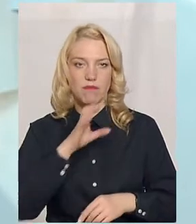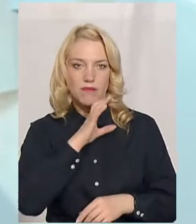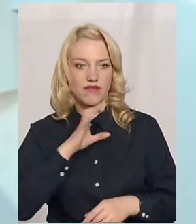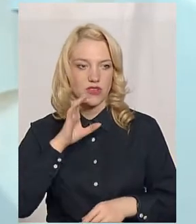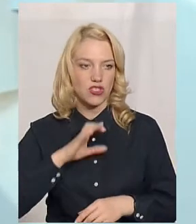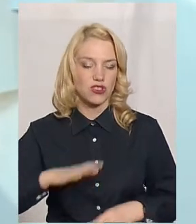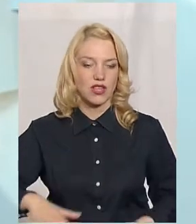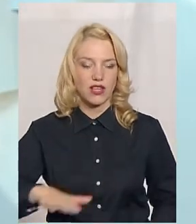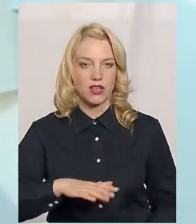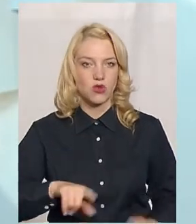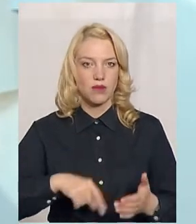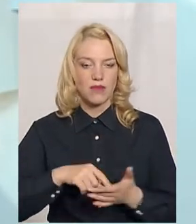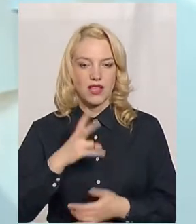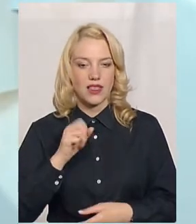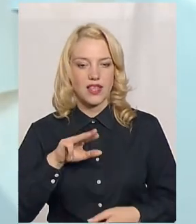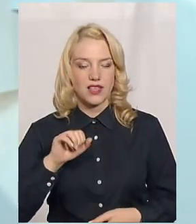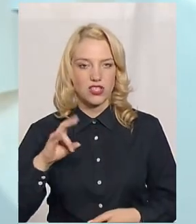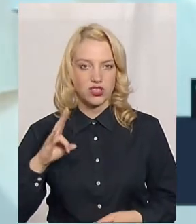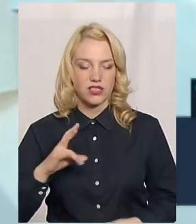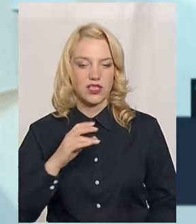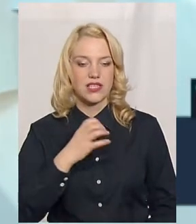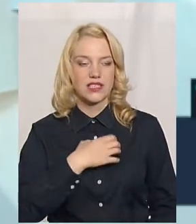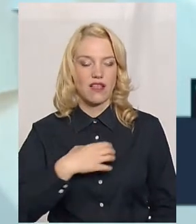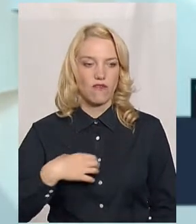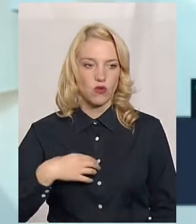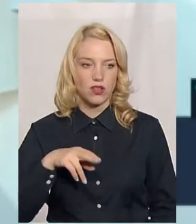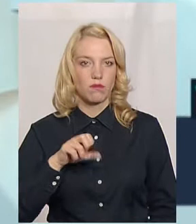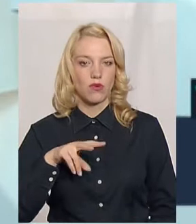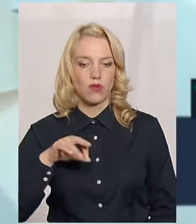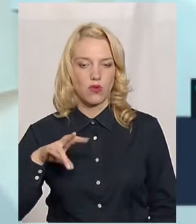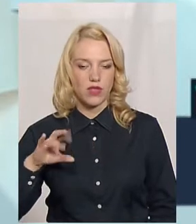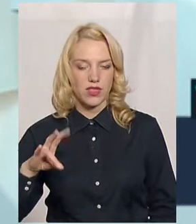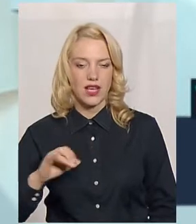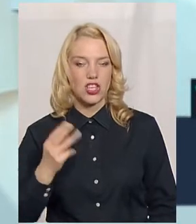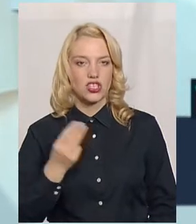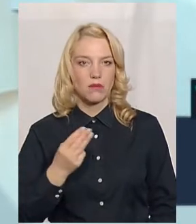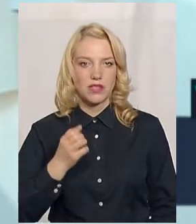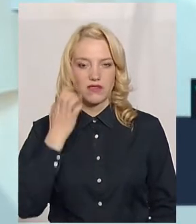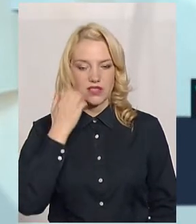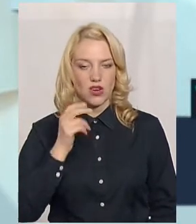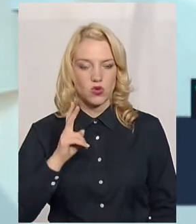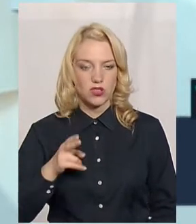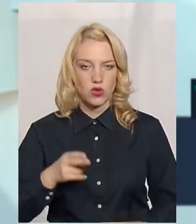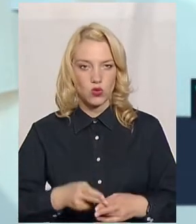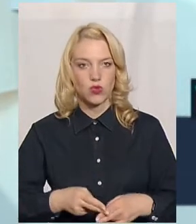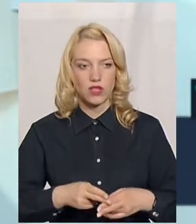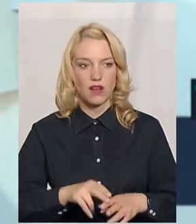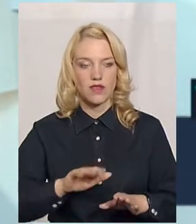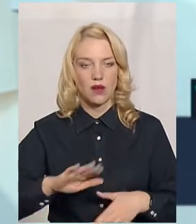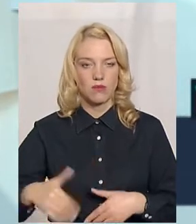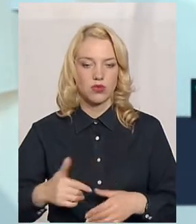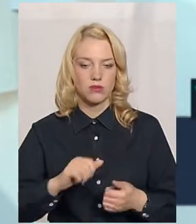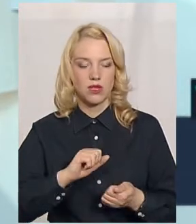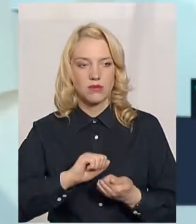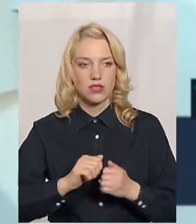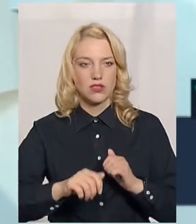території. Це місто Нітішин, Славута, Полонне, Шепетівка, Старокостянтинів, Дунаївці, аж потім Кам